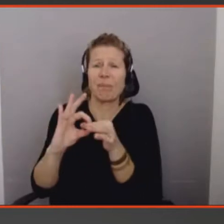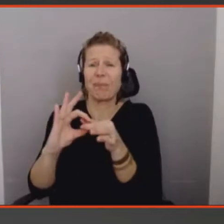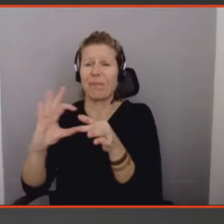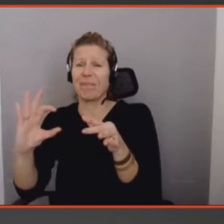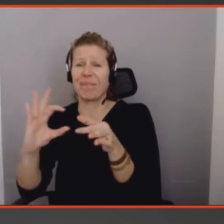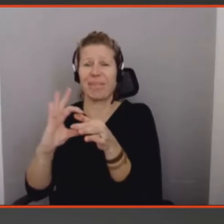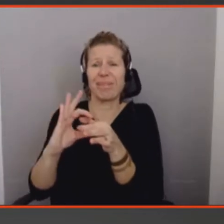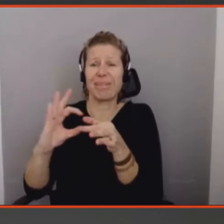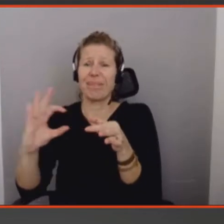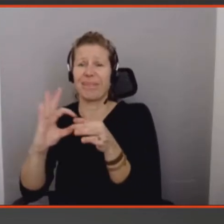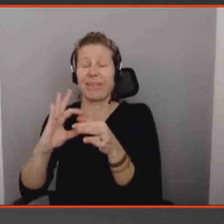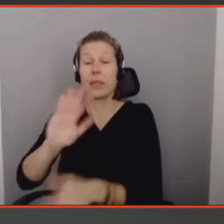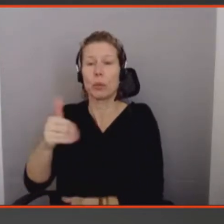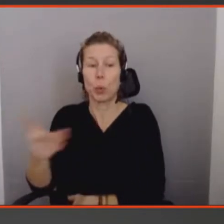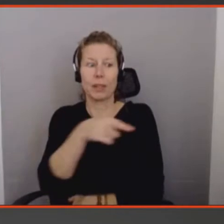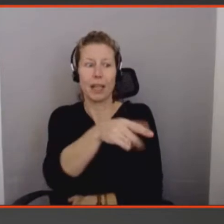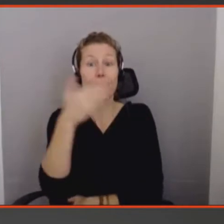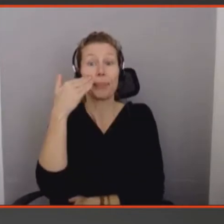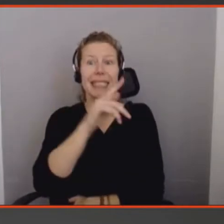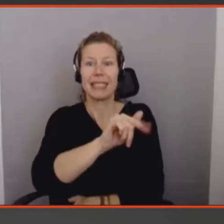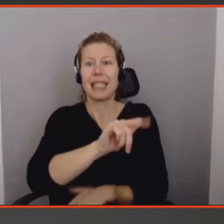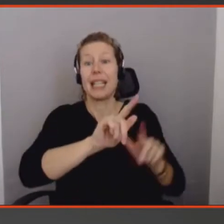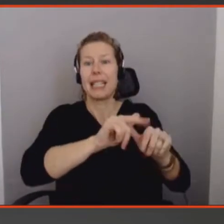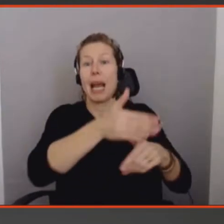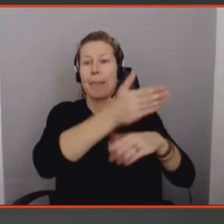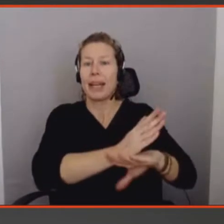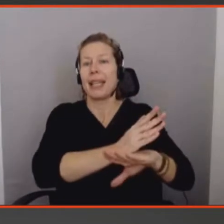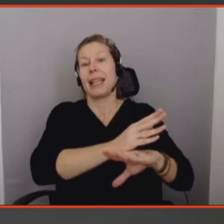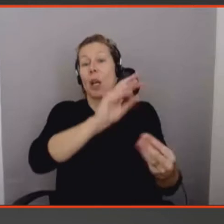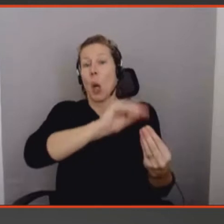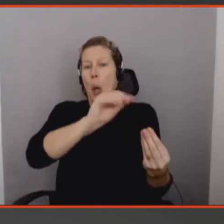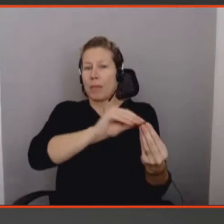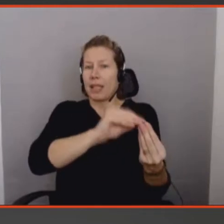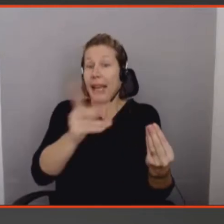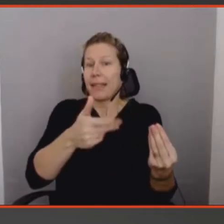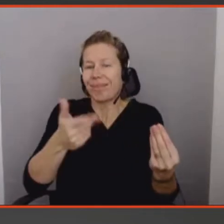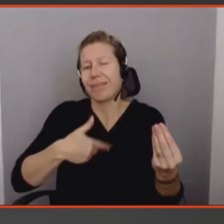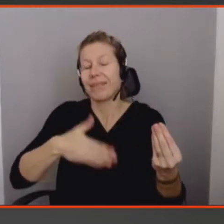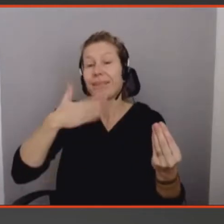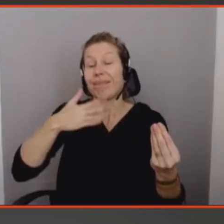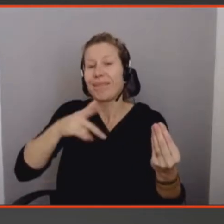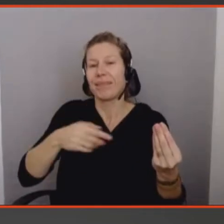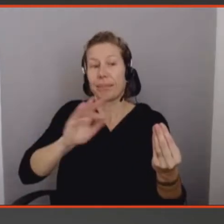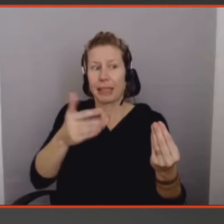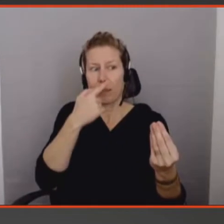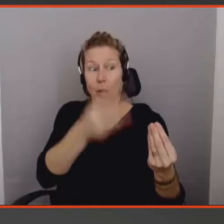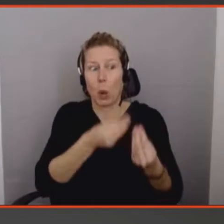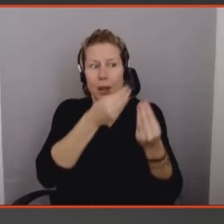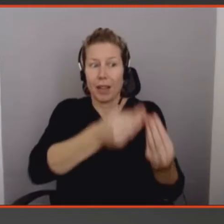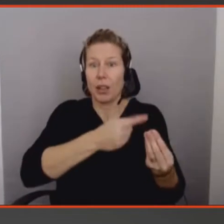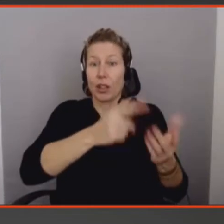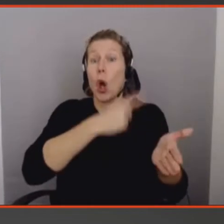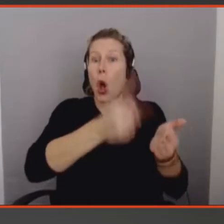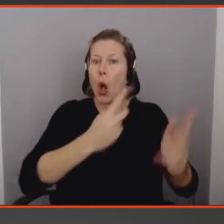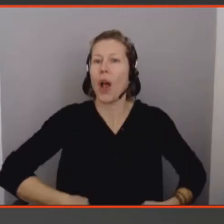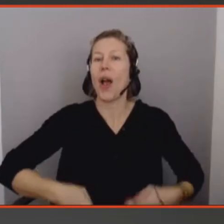Donc, c'est un mémento qui permet de revivre ces instants heureux. Et comment ça marche concrètement ? Ça fonctionne par paire. Donc, vous avez la grand-mère et la petite-fille qui ont un